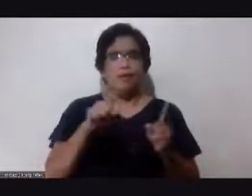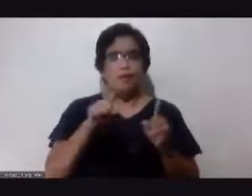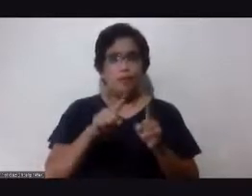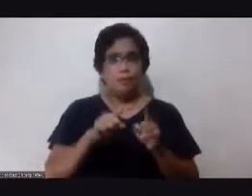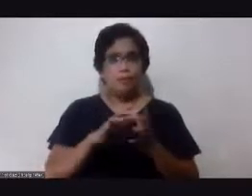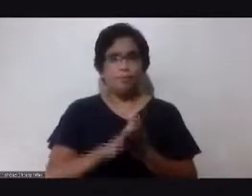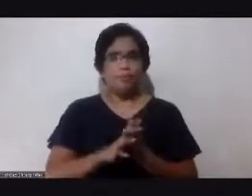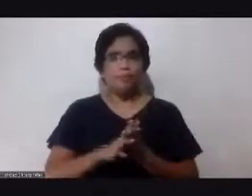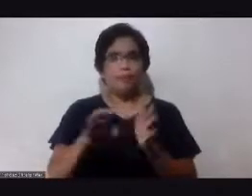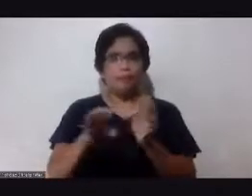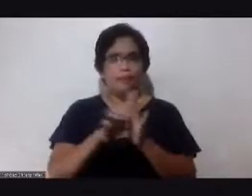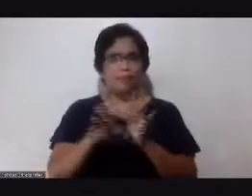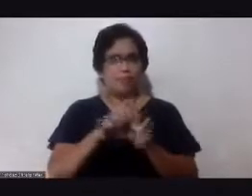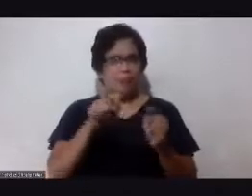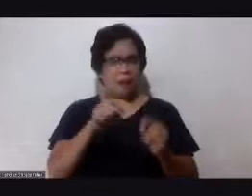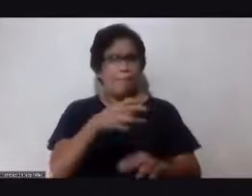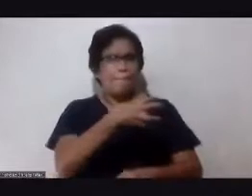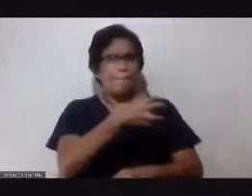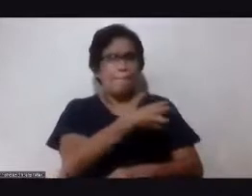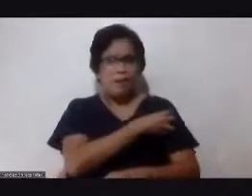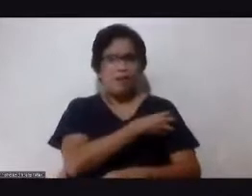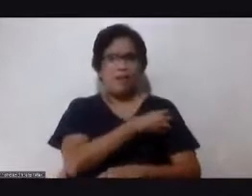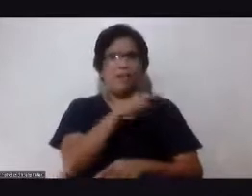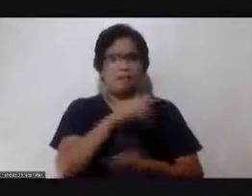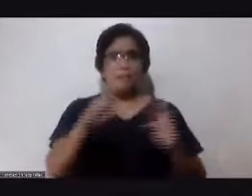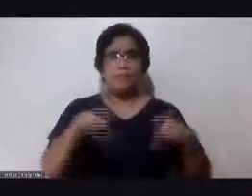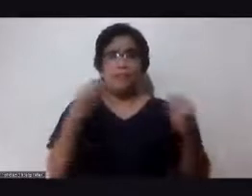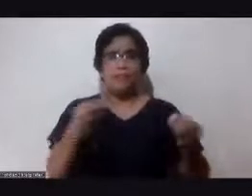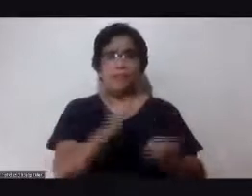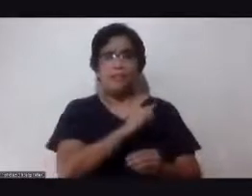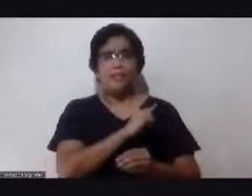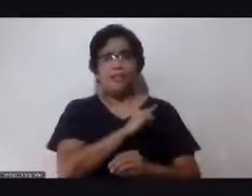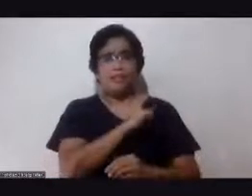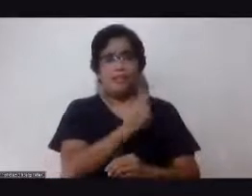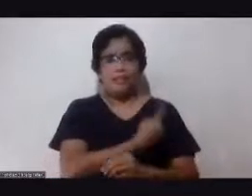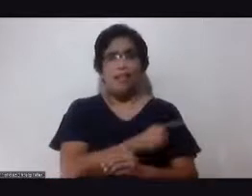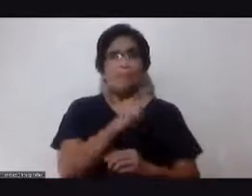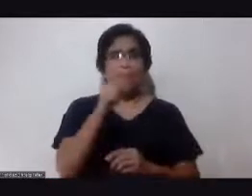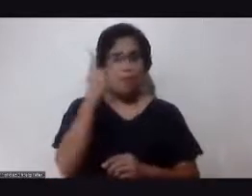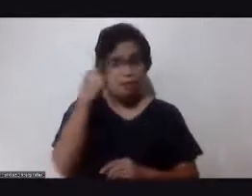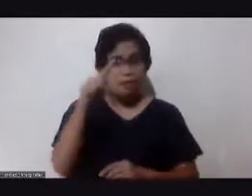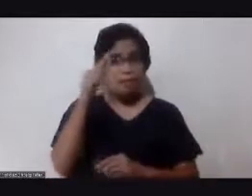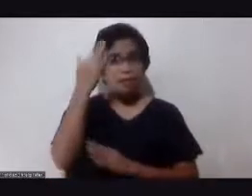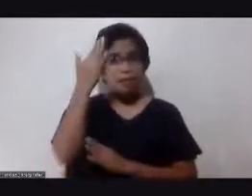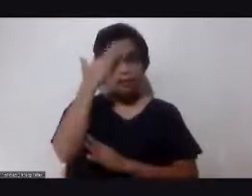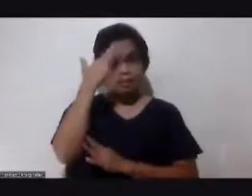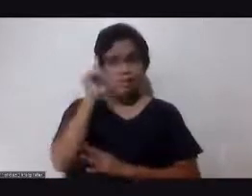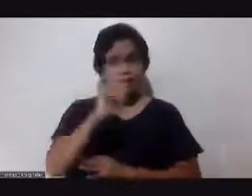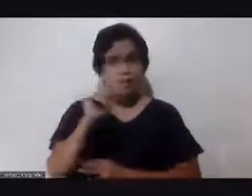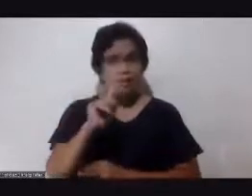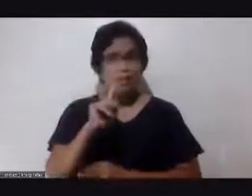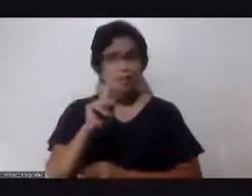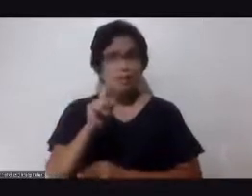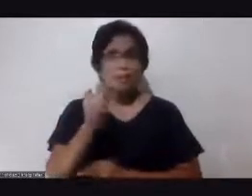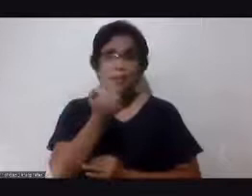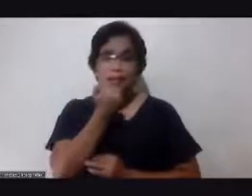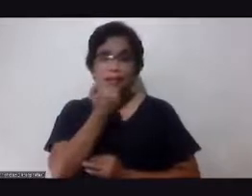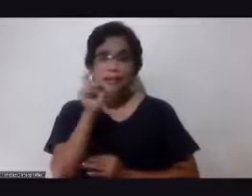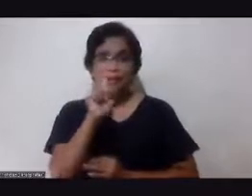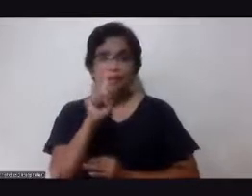nabibiyan ka ng kapangyarihan para malaman ano yung mali, ano yung tama. Kasi minsan, katulad ako,